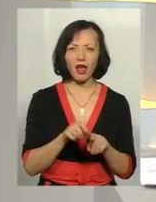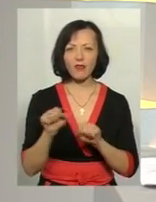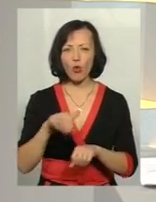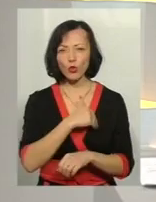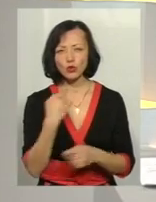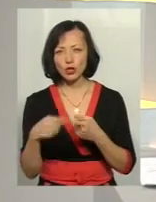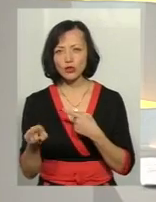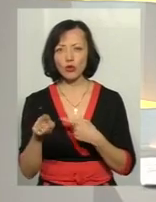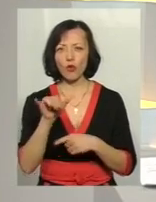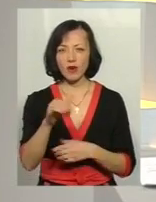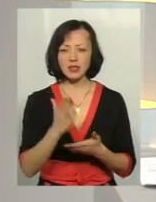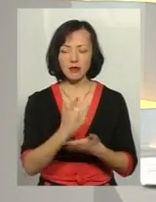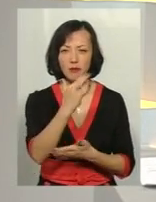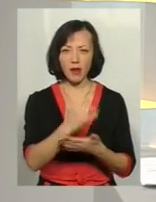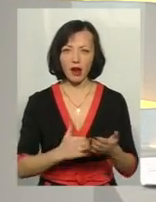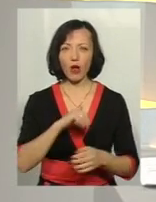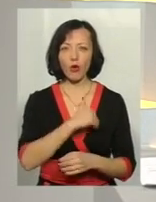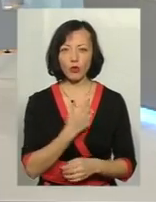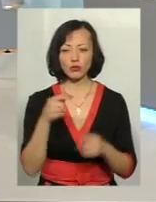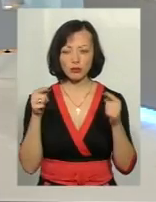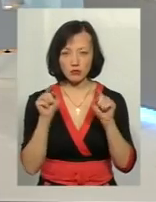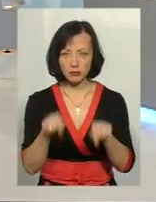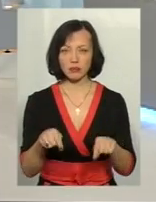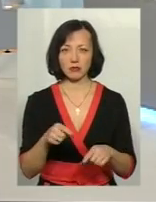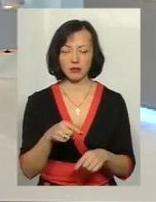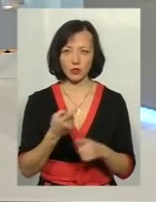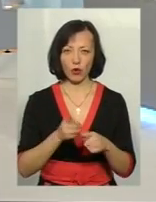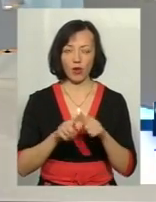хочу іншого, у вас він є в переліку, я хочу працювати з ним.